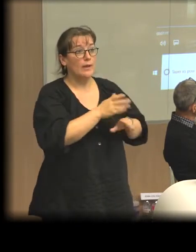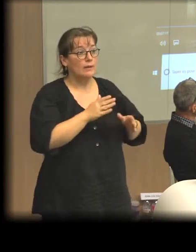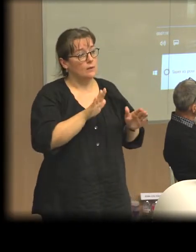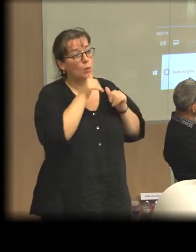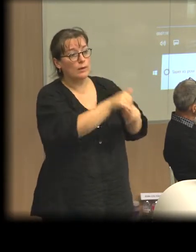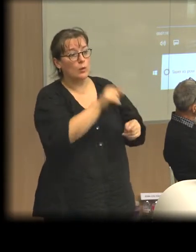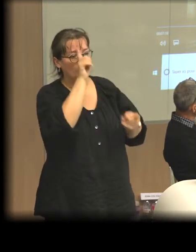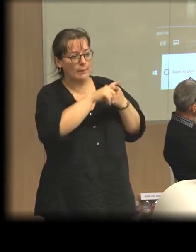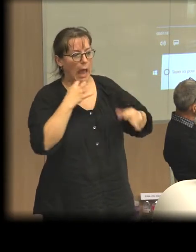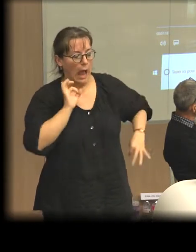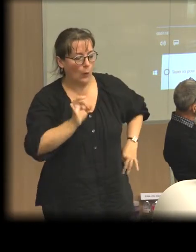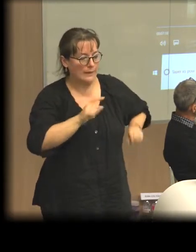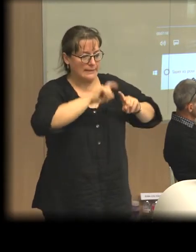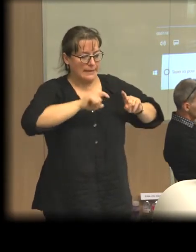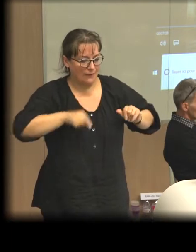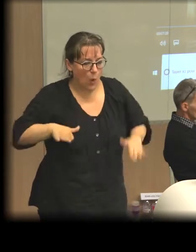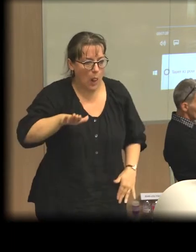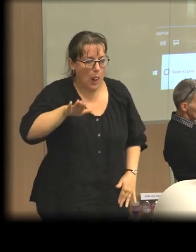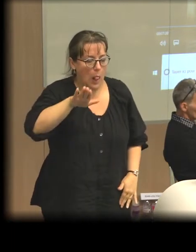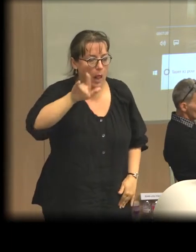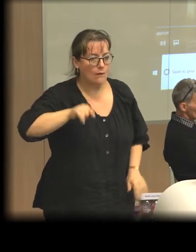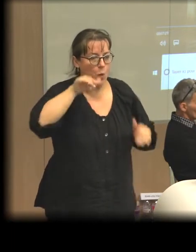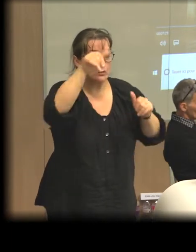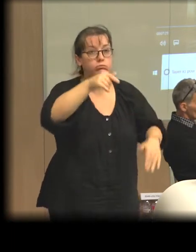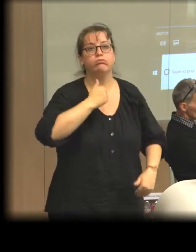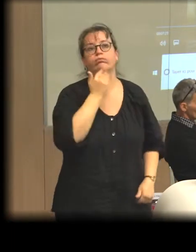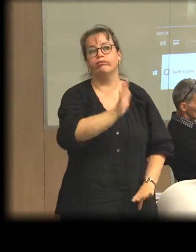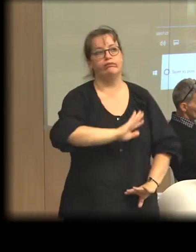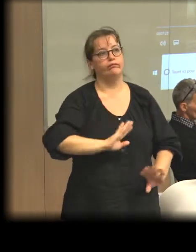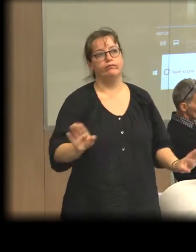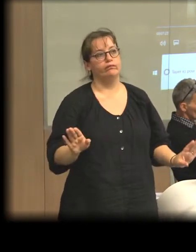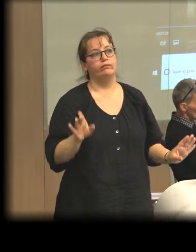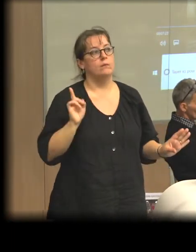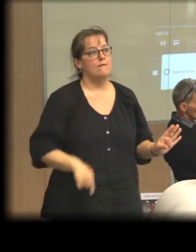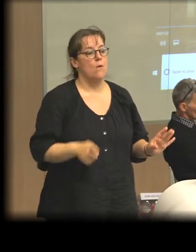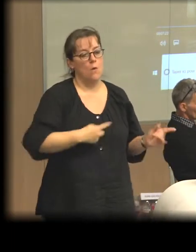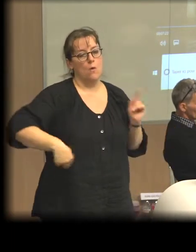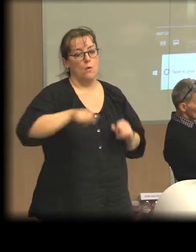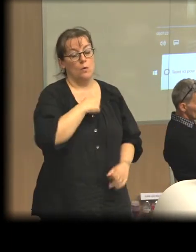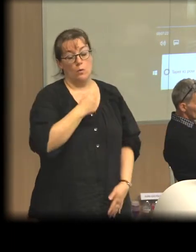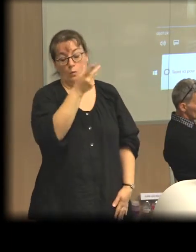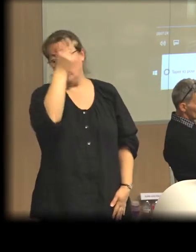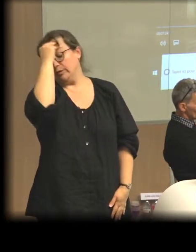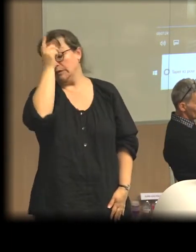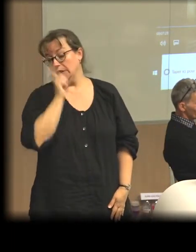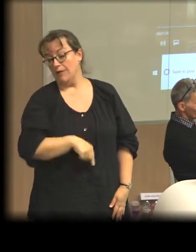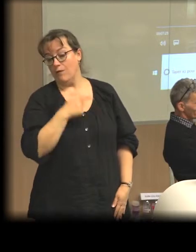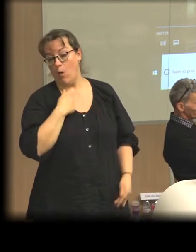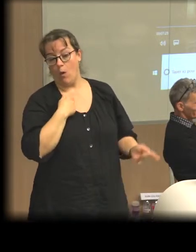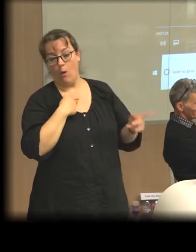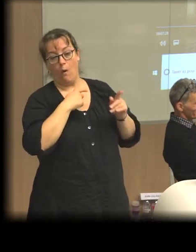témoigne de la bonne santé de l'économie. Il est important de changer le thermomètre pour pouvoir